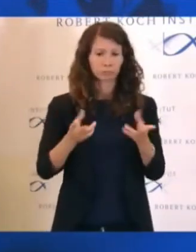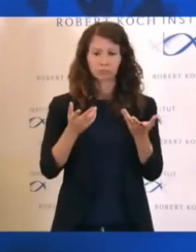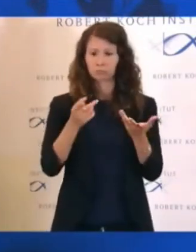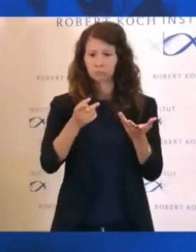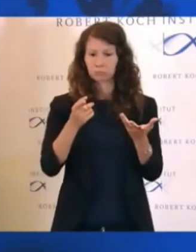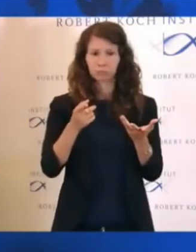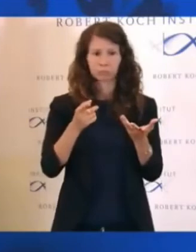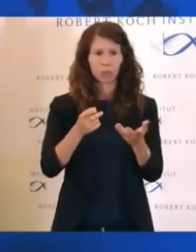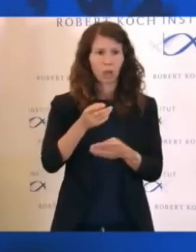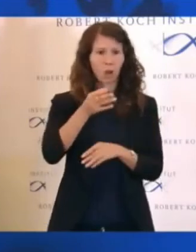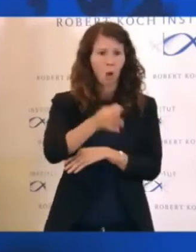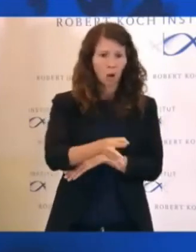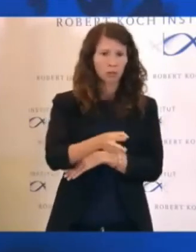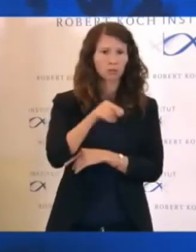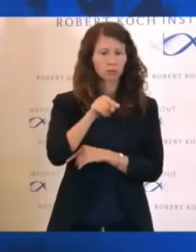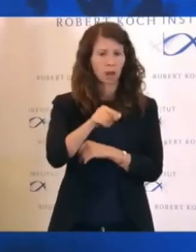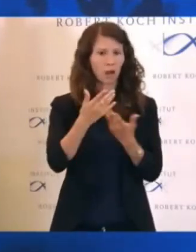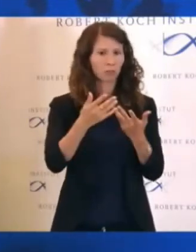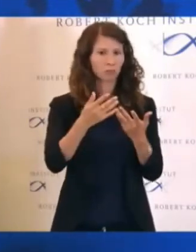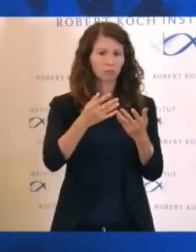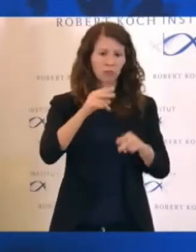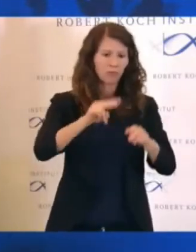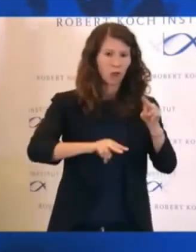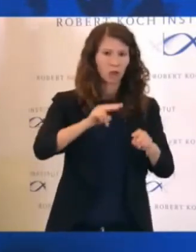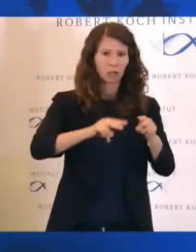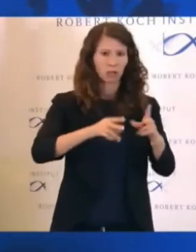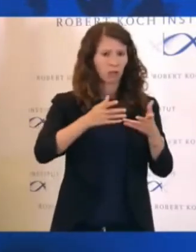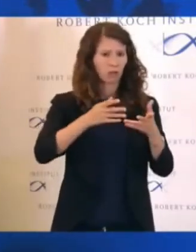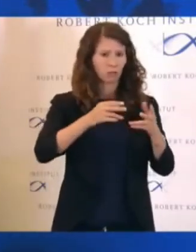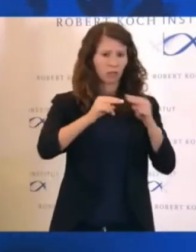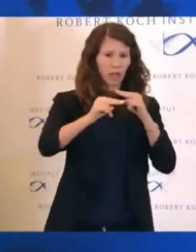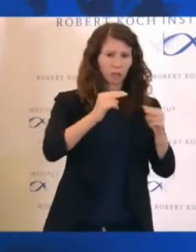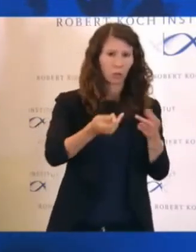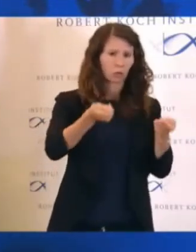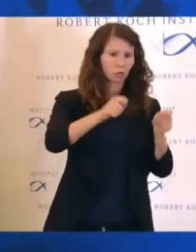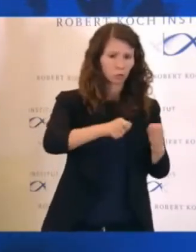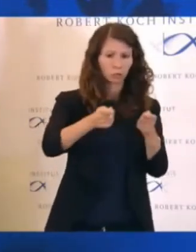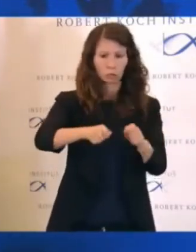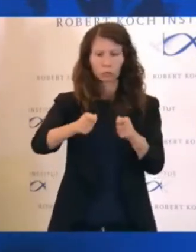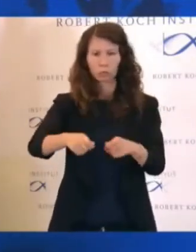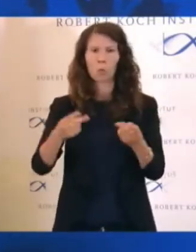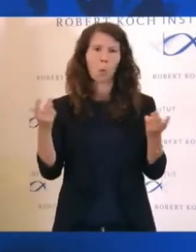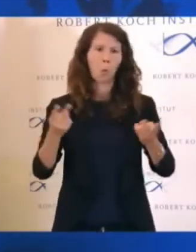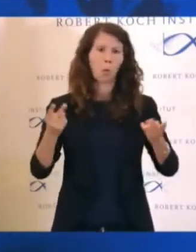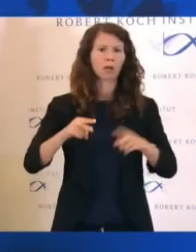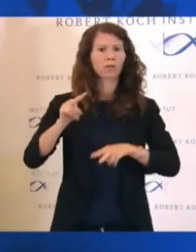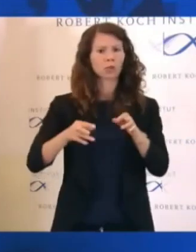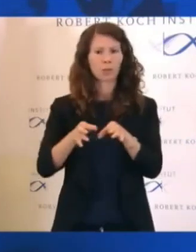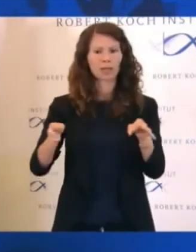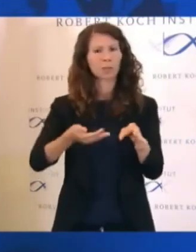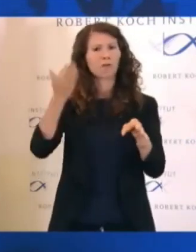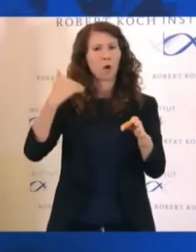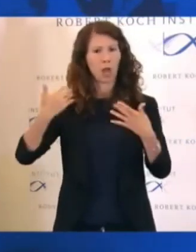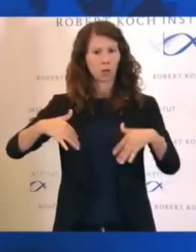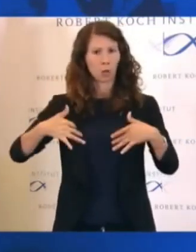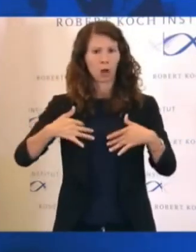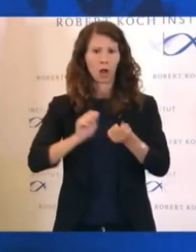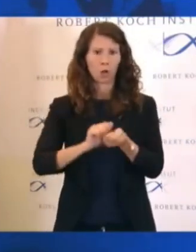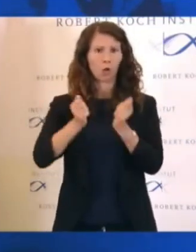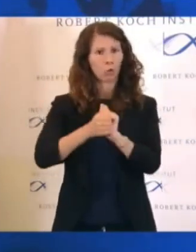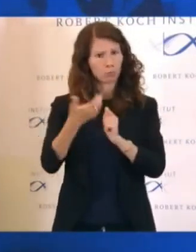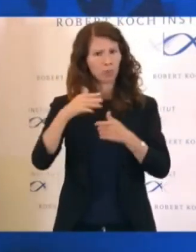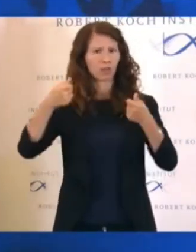Ortschaften schließt, dass man lokal dazu führt, dass man Gaststätten schließt, dass man bestimmte Maßnahmen, die man gelockert haben, dass man diese